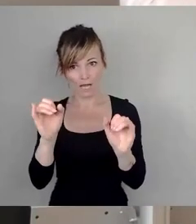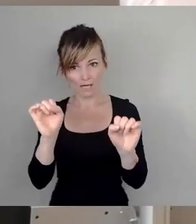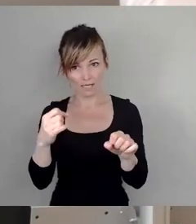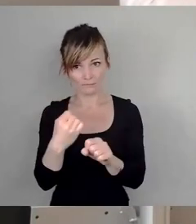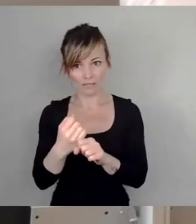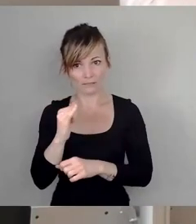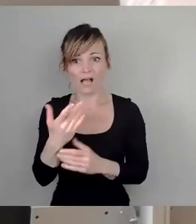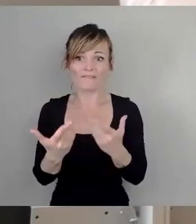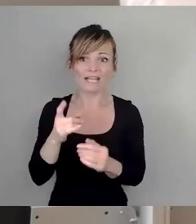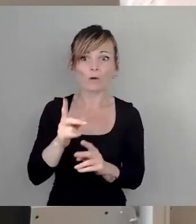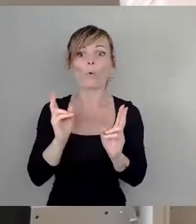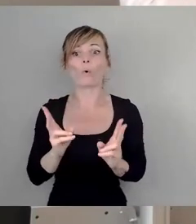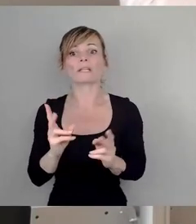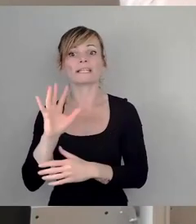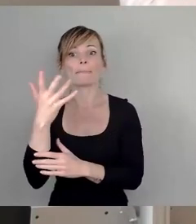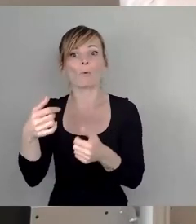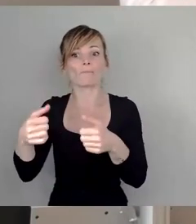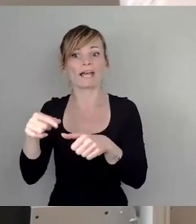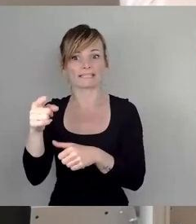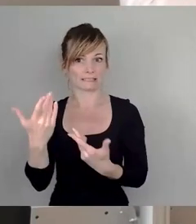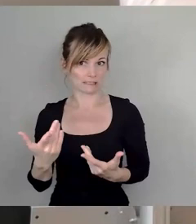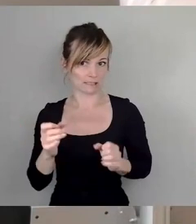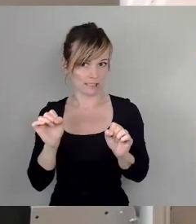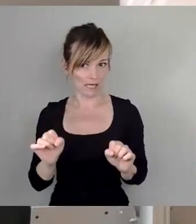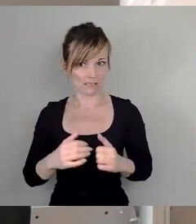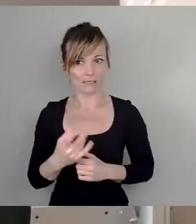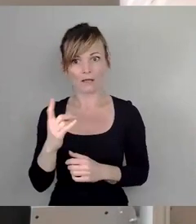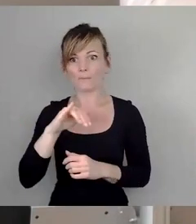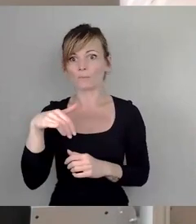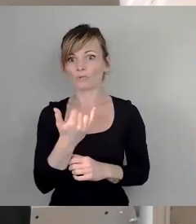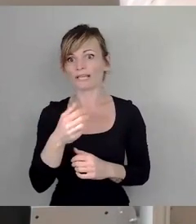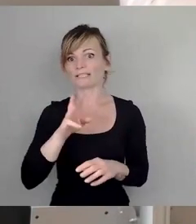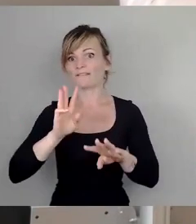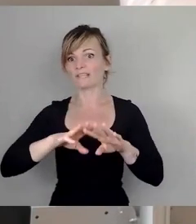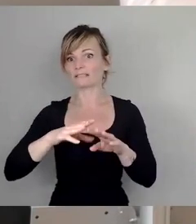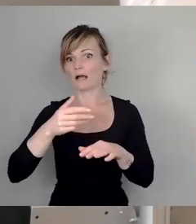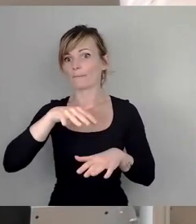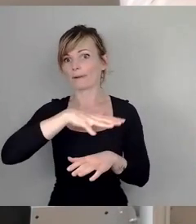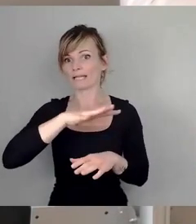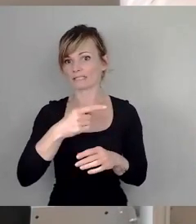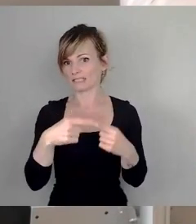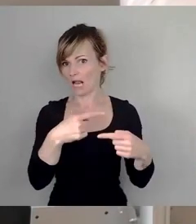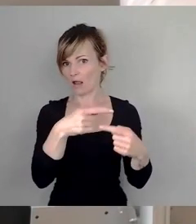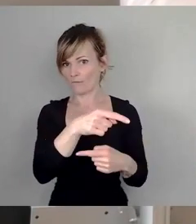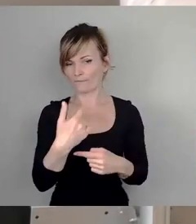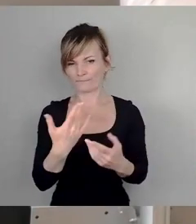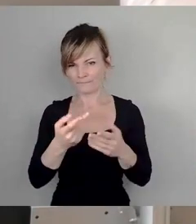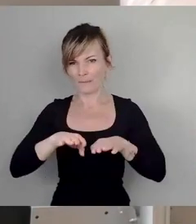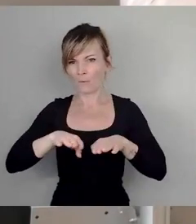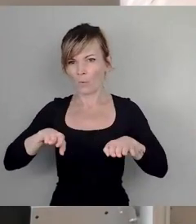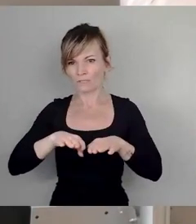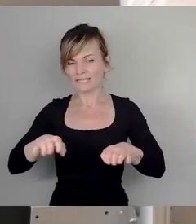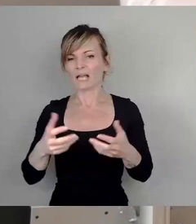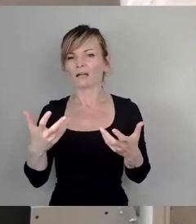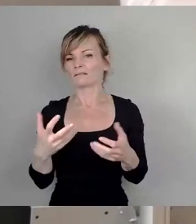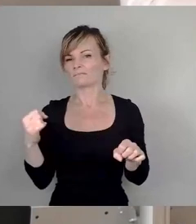ordentliche Bäume anpflanzen. Und wir kennen das ja im Prinzip von dem Projekt, was am Wiener Platz gelaufen ist, dass teilweise in Dresden aufgrund des sandlichen Bodens, des Trümmerbodens, Bäume gar nicht